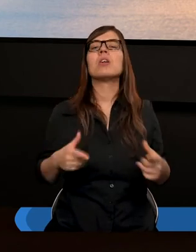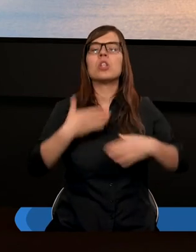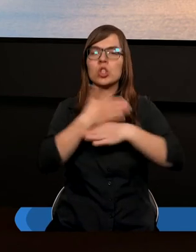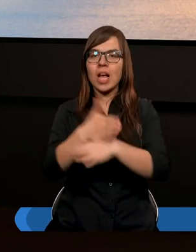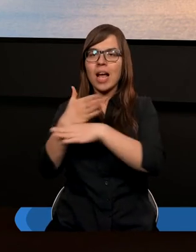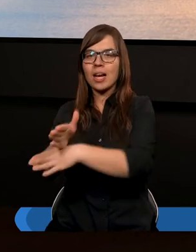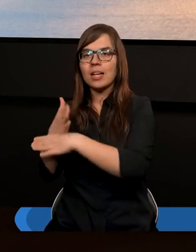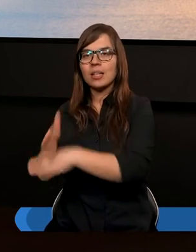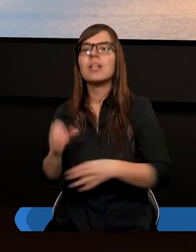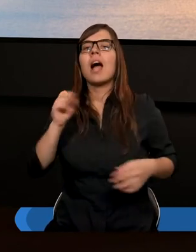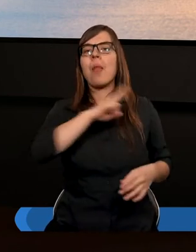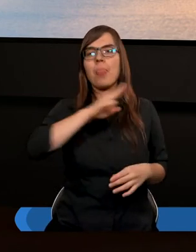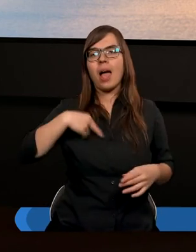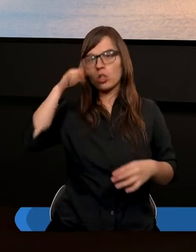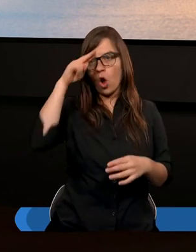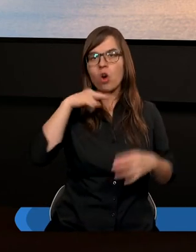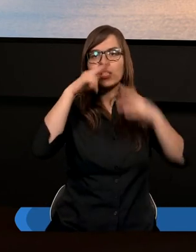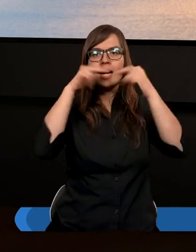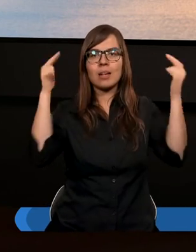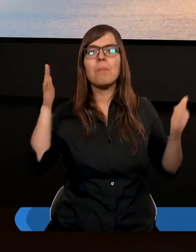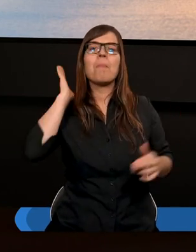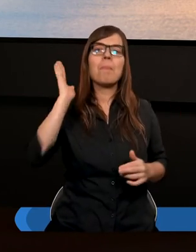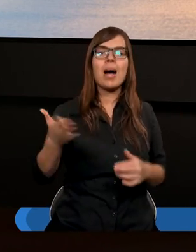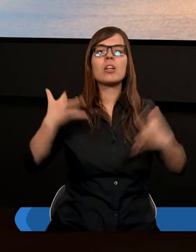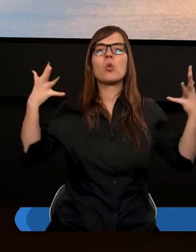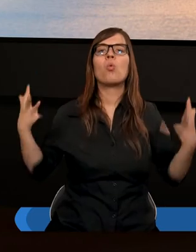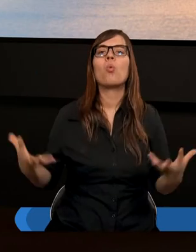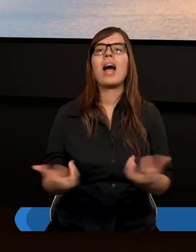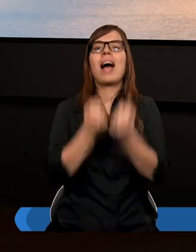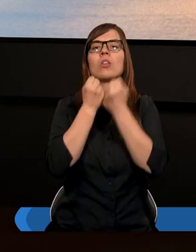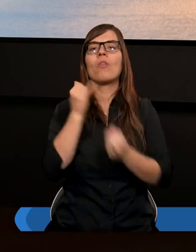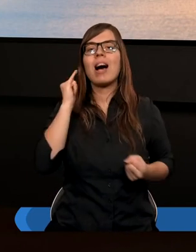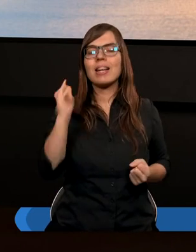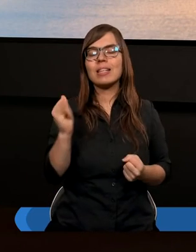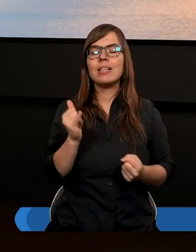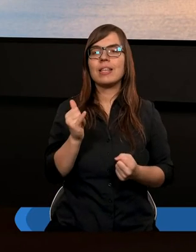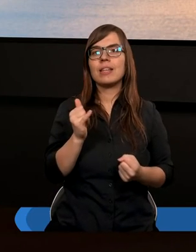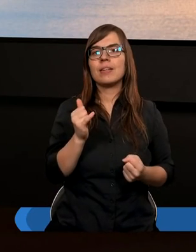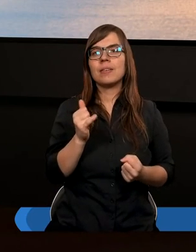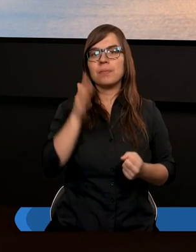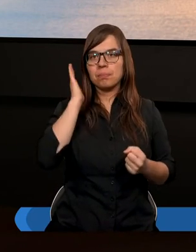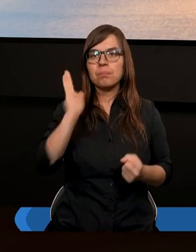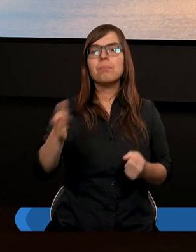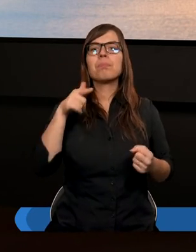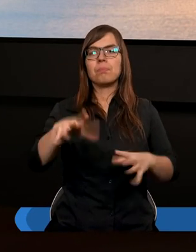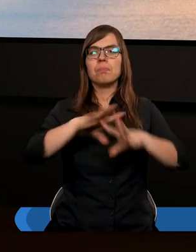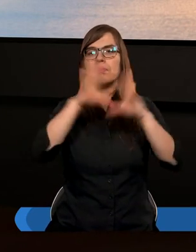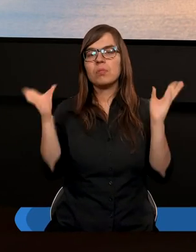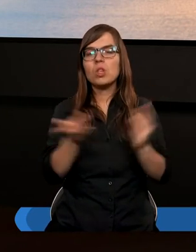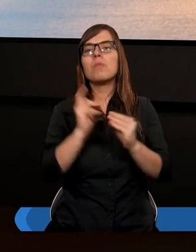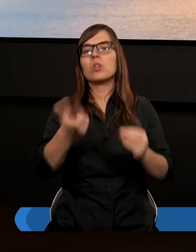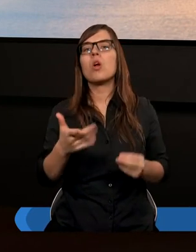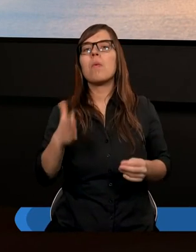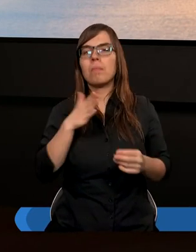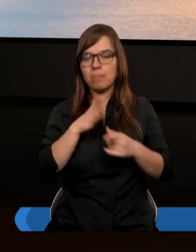dzielili a nasz Ojciec Niebieski będzie uratowany i będzie to wszystko co